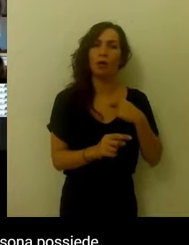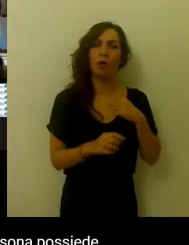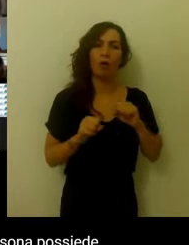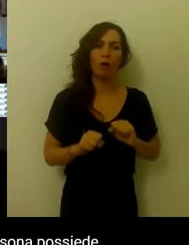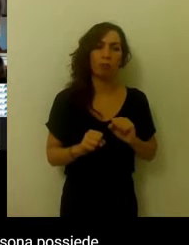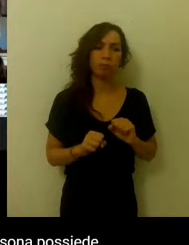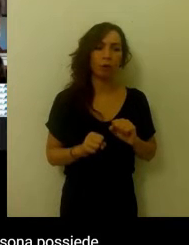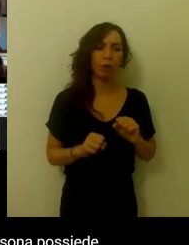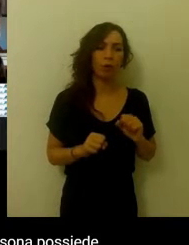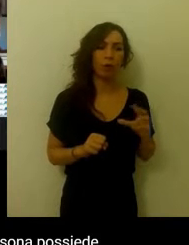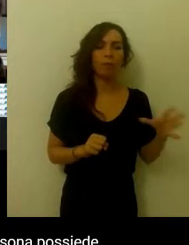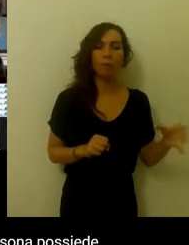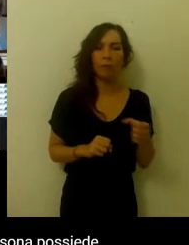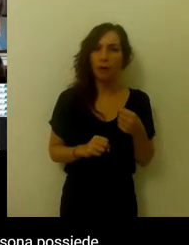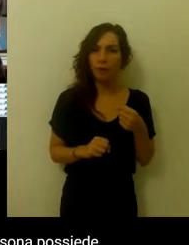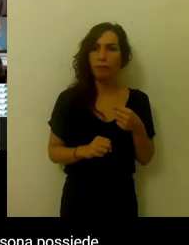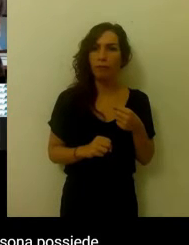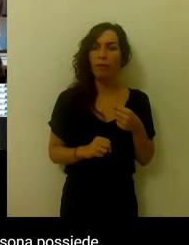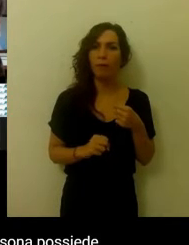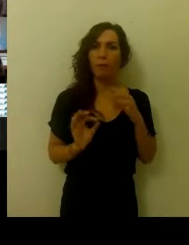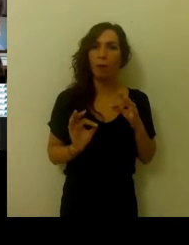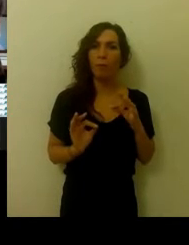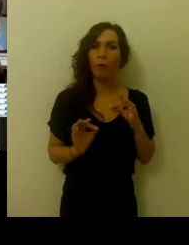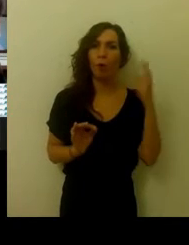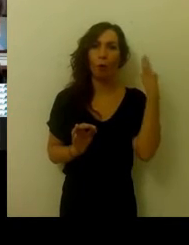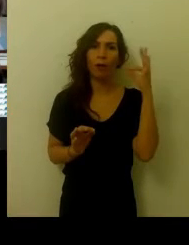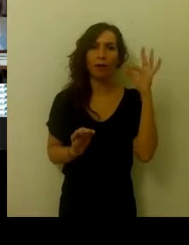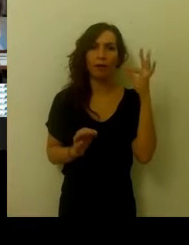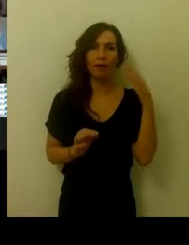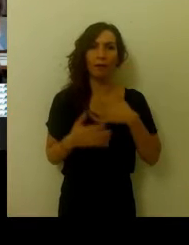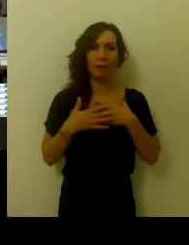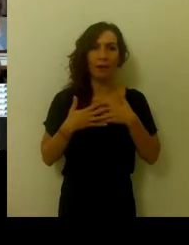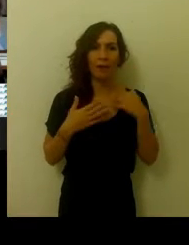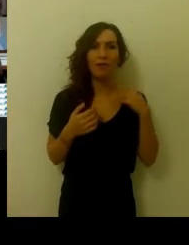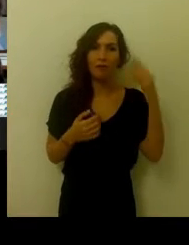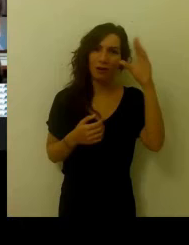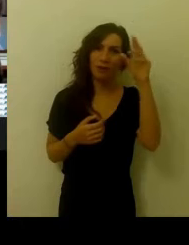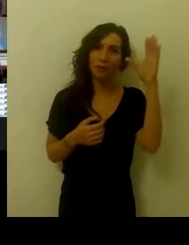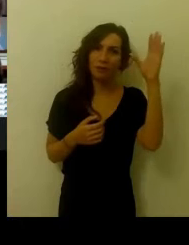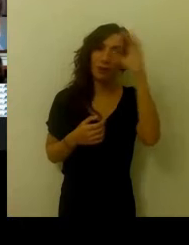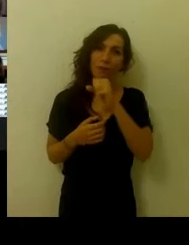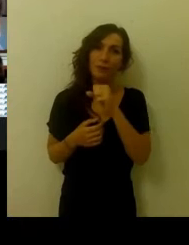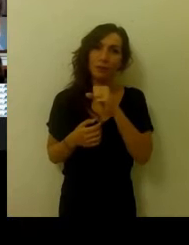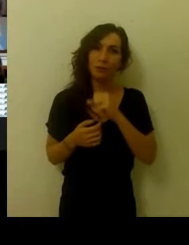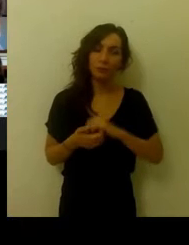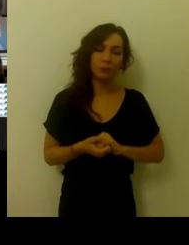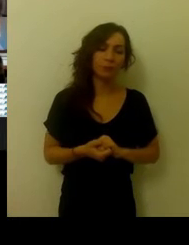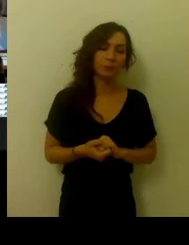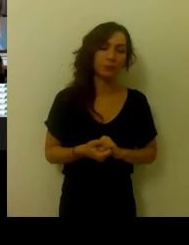andando a scoprire anche le risorse che la persona possiede. Durante le esperienze sportive, qualunque essa sia,